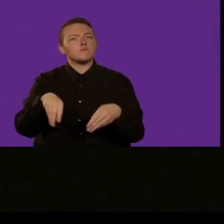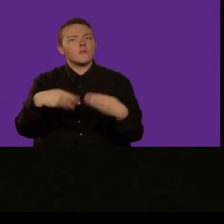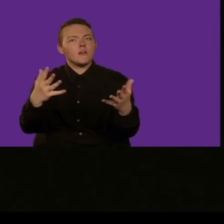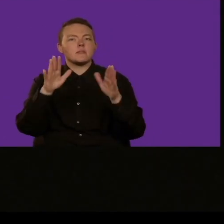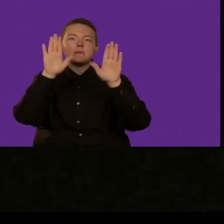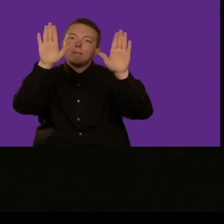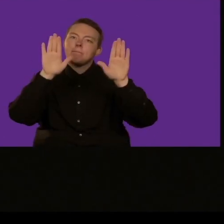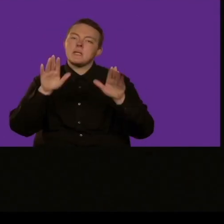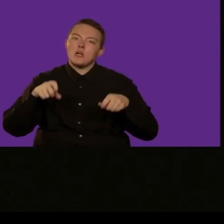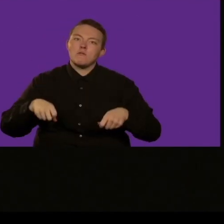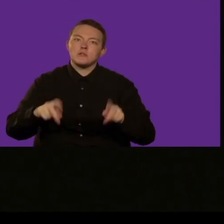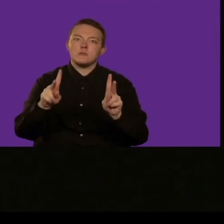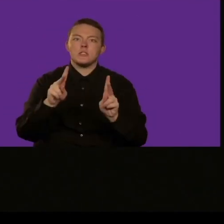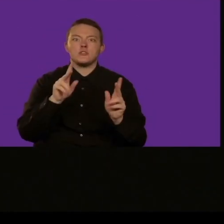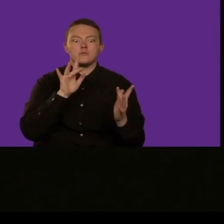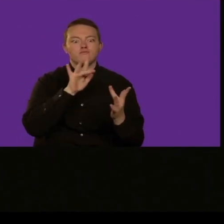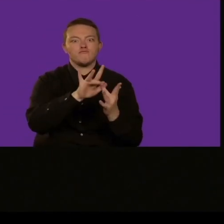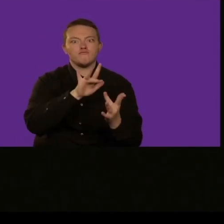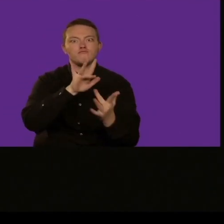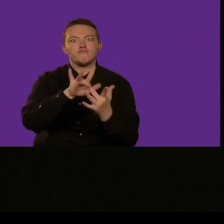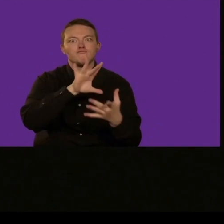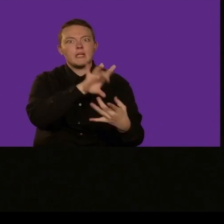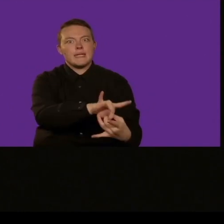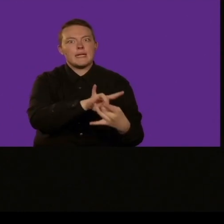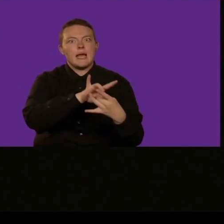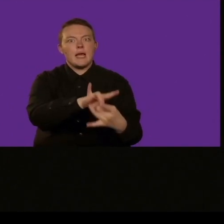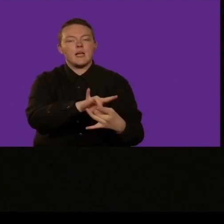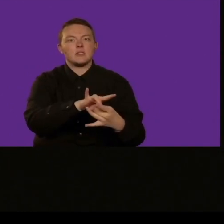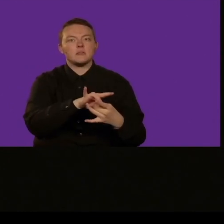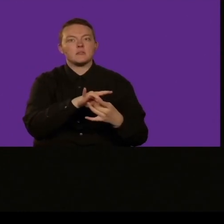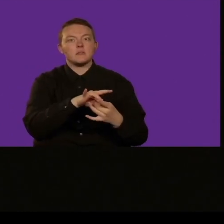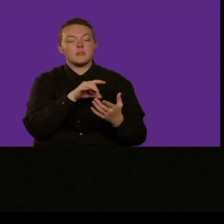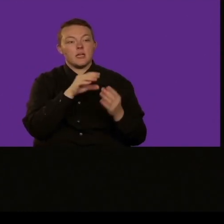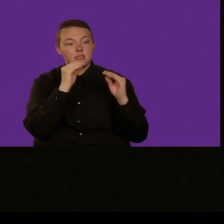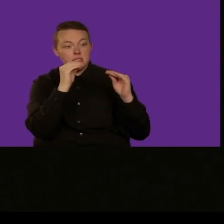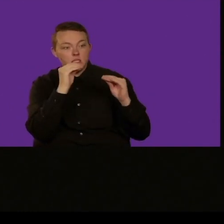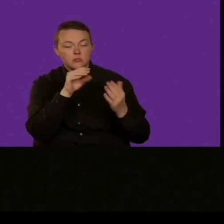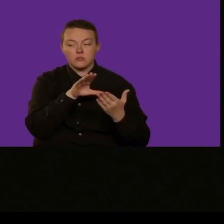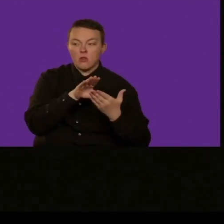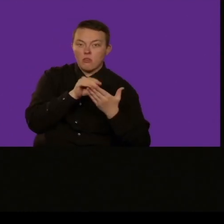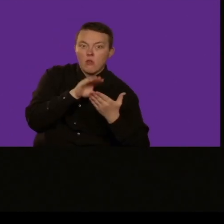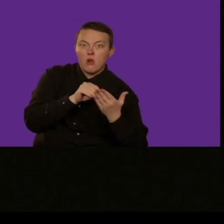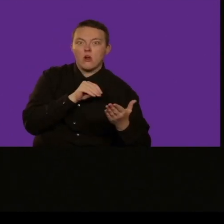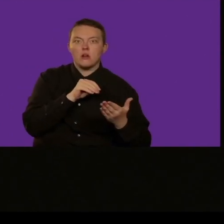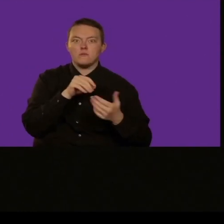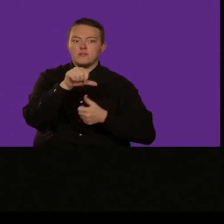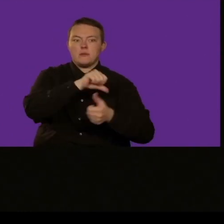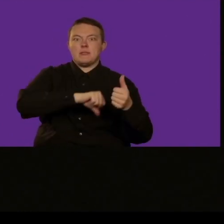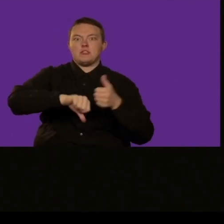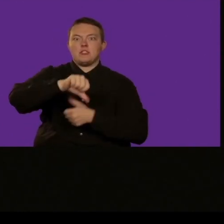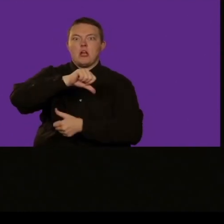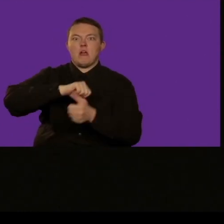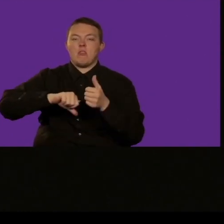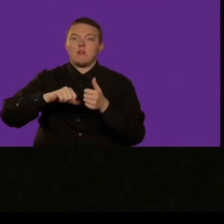spesso è difficile trovare una comunità e avere una possibilità di poter espandere il nostro mondo di